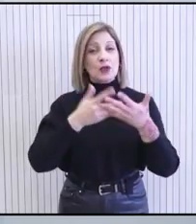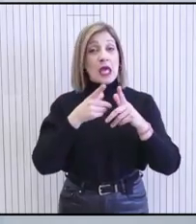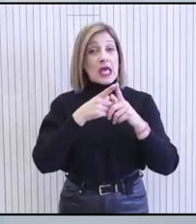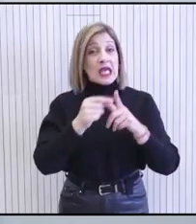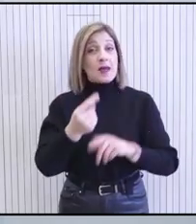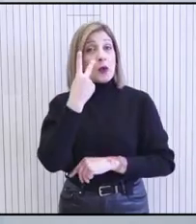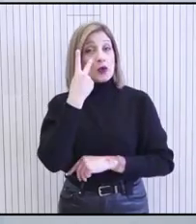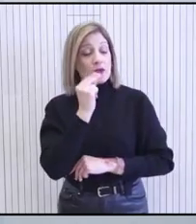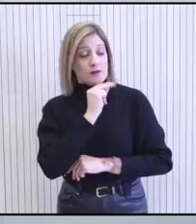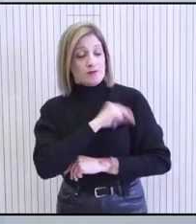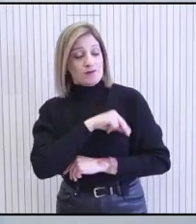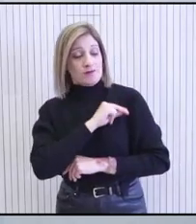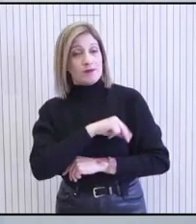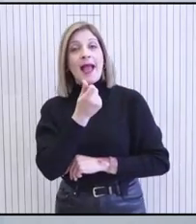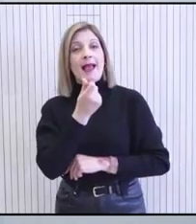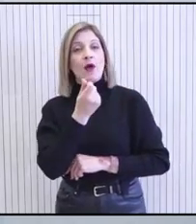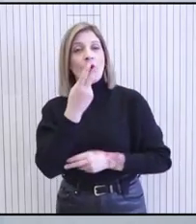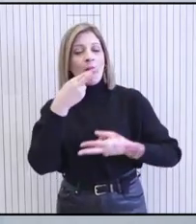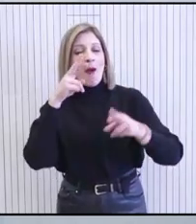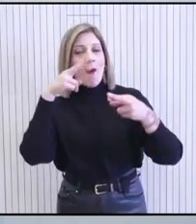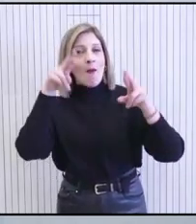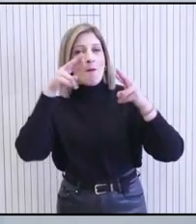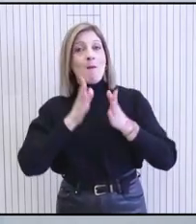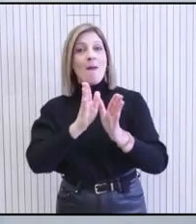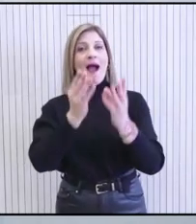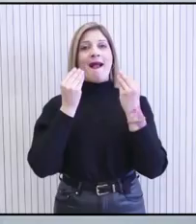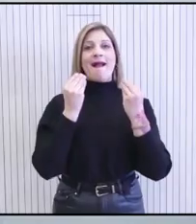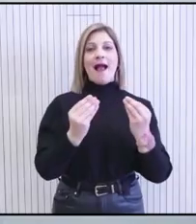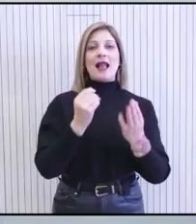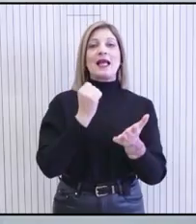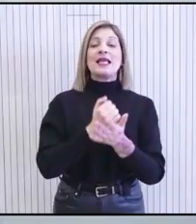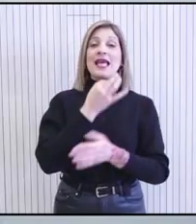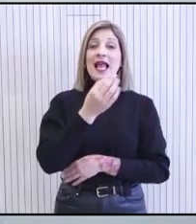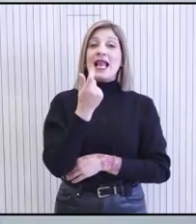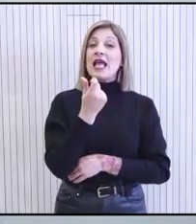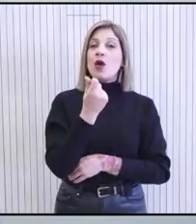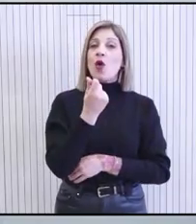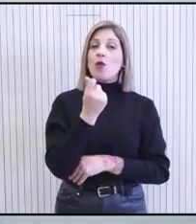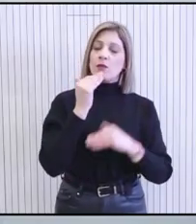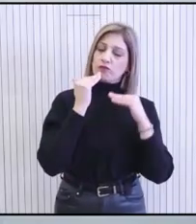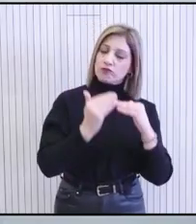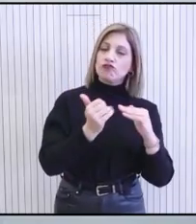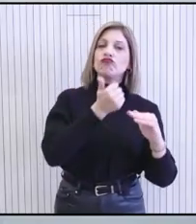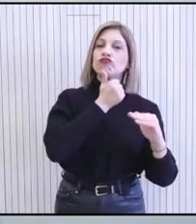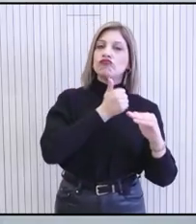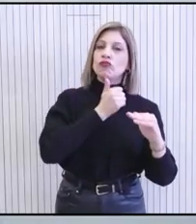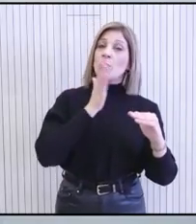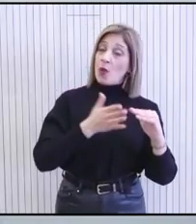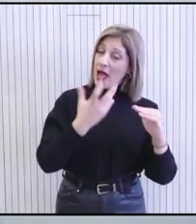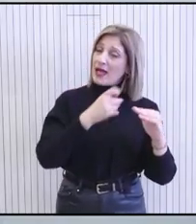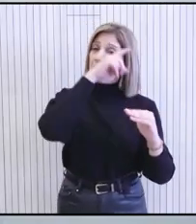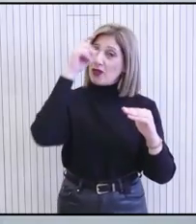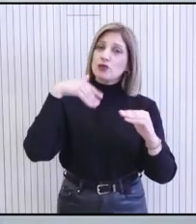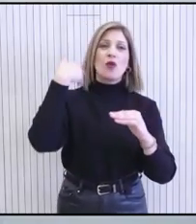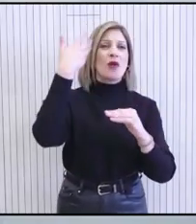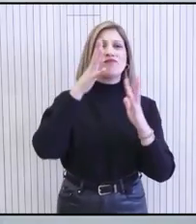συνεχίζει να επωφελείται από την οικονομική εξηγένση που έχει υλοποιήσει και αναφέρεται ότι η οικονομία της παραμένει ανθεκτική παρά τις εξωτερικές